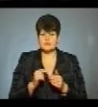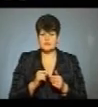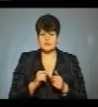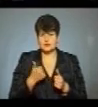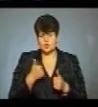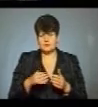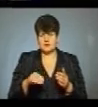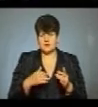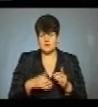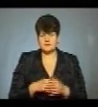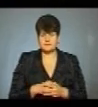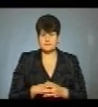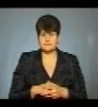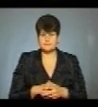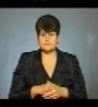добре грав.